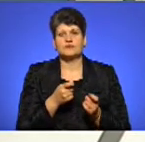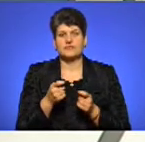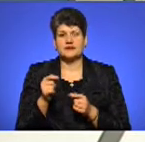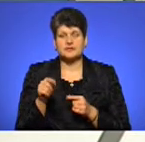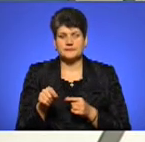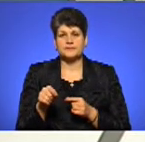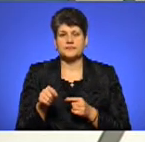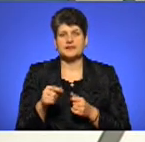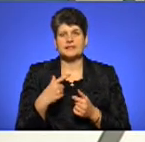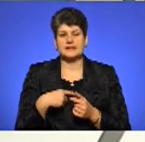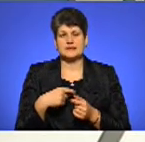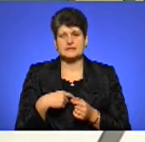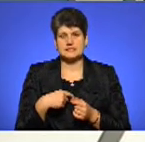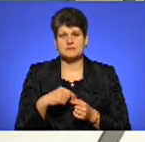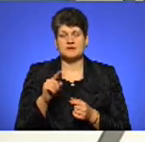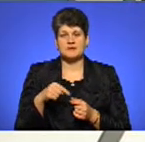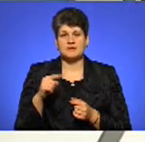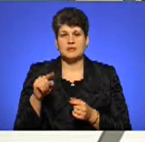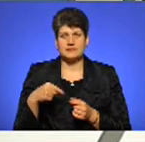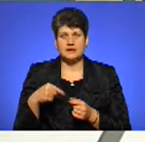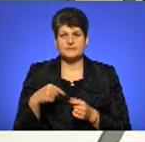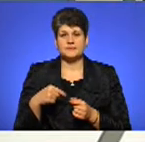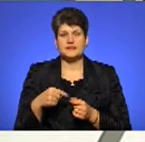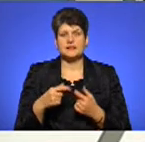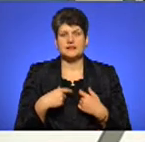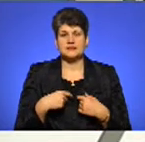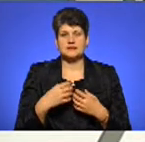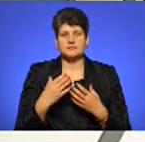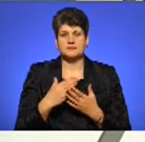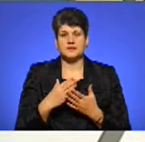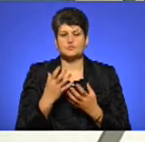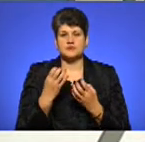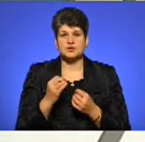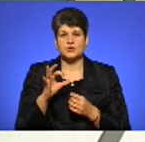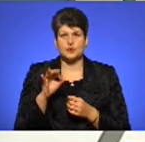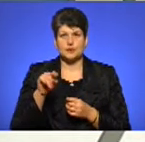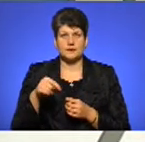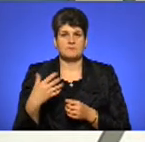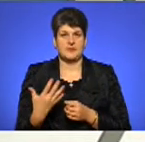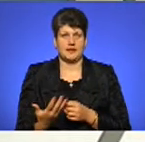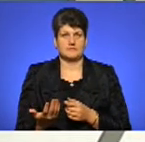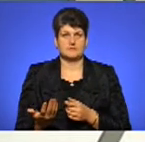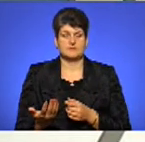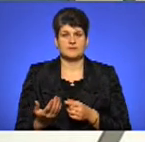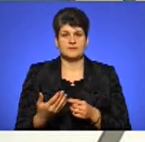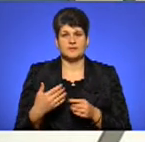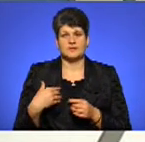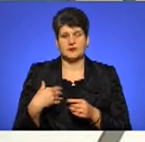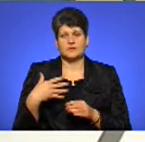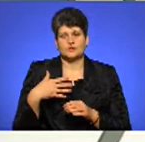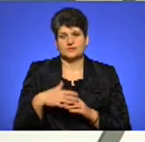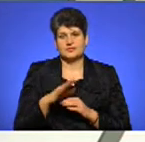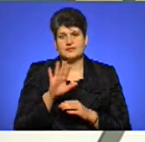для себе вимагали-вимагали, і для себе ми маємо ще 0,5. Тому я прекрасно розумію, що це навіть і не гарно